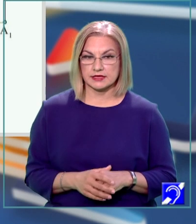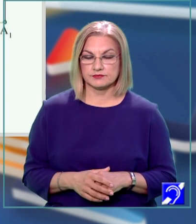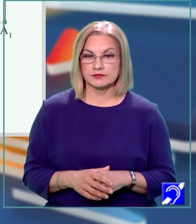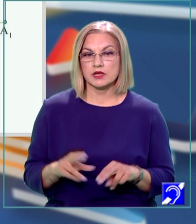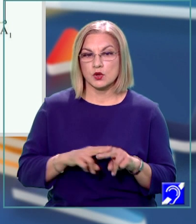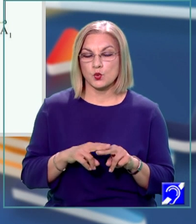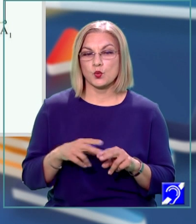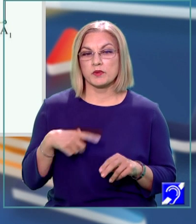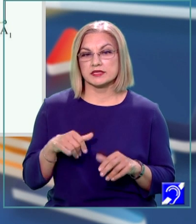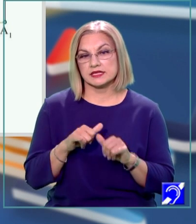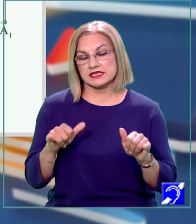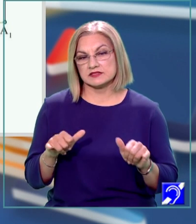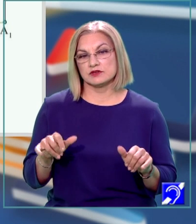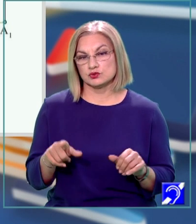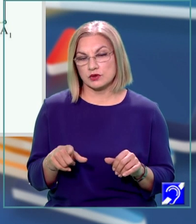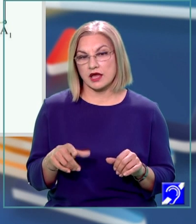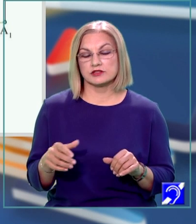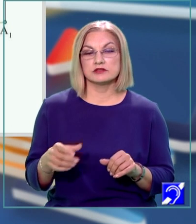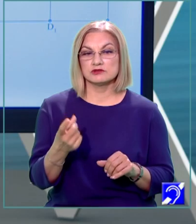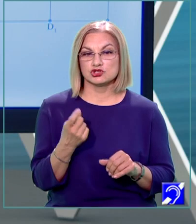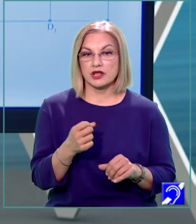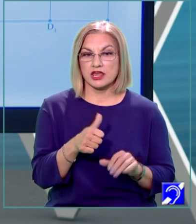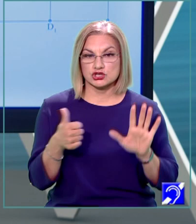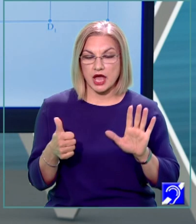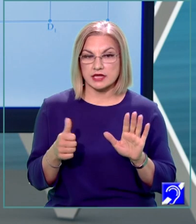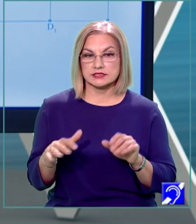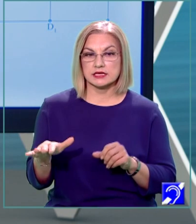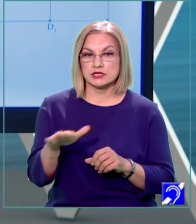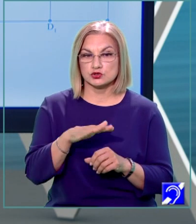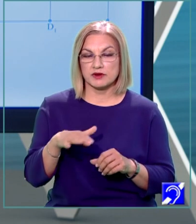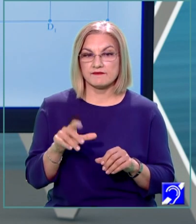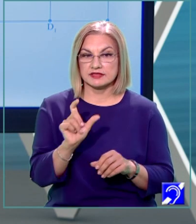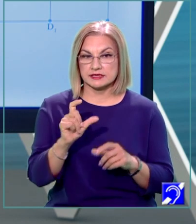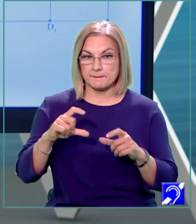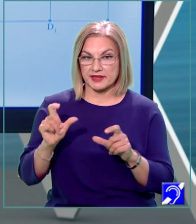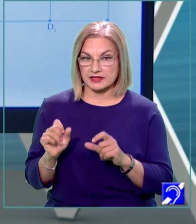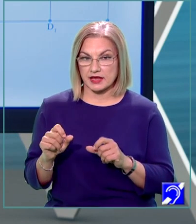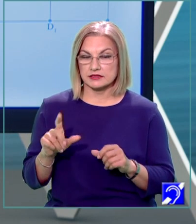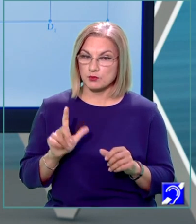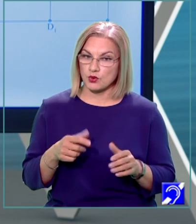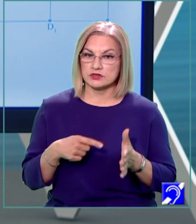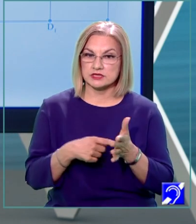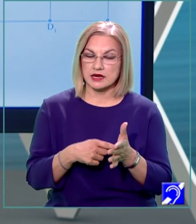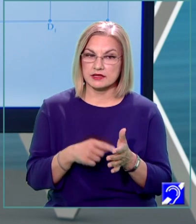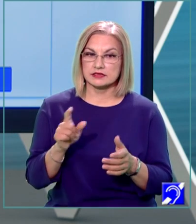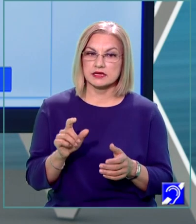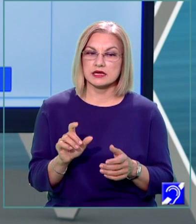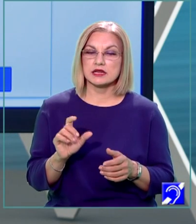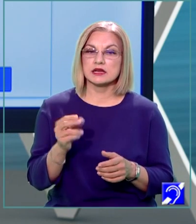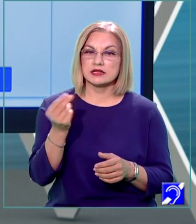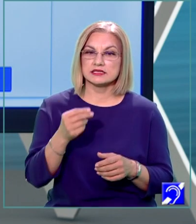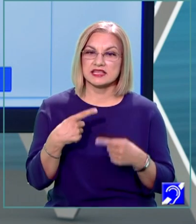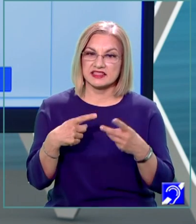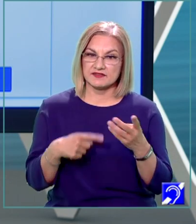desfășurare, cele șase suprafețe pătratice pot fi alăturate în configurații diferite, așa cum